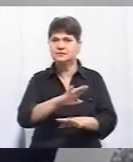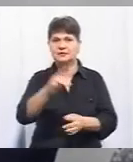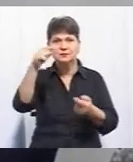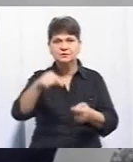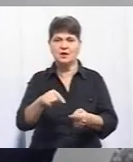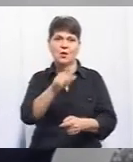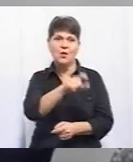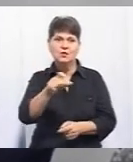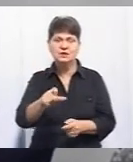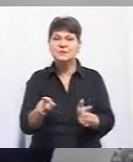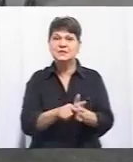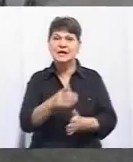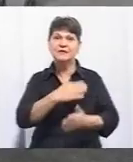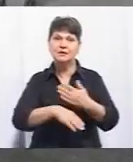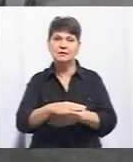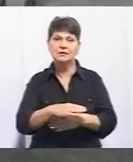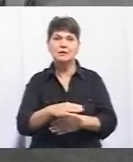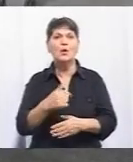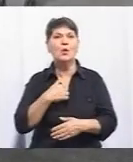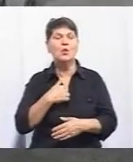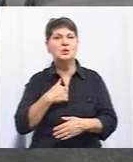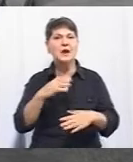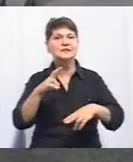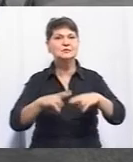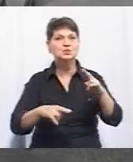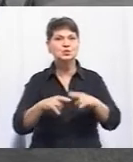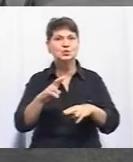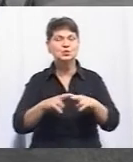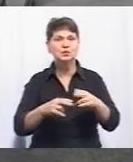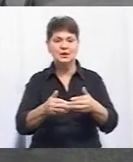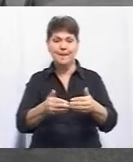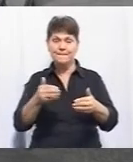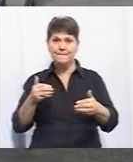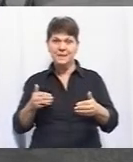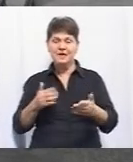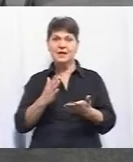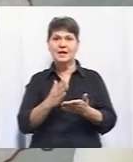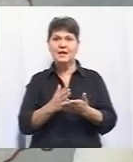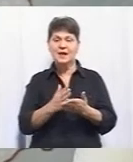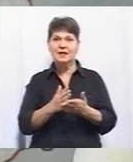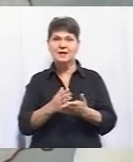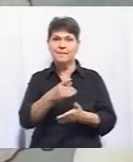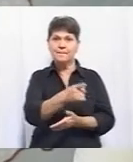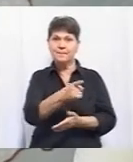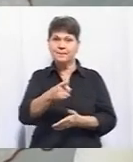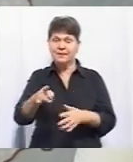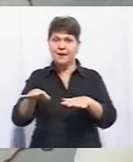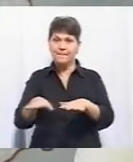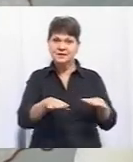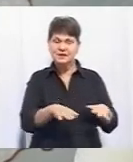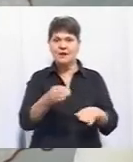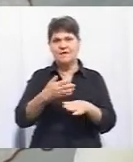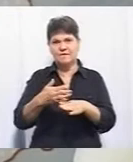обслуговування осіб з інвалідністю? Так, у нас перед будівлею знаходиться паркомісця, в тому числі